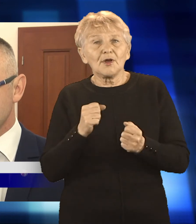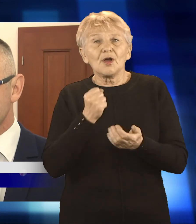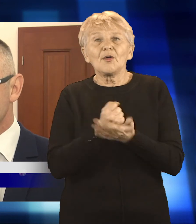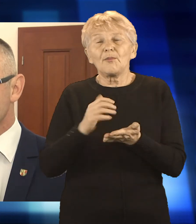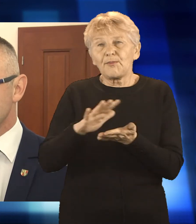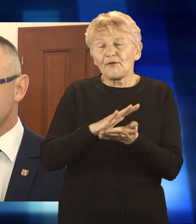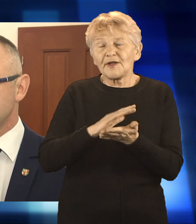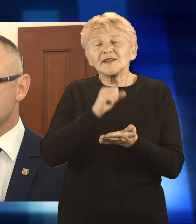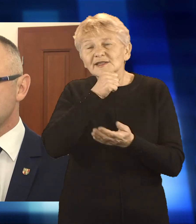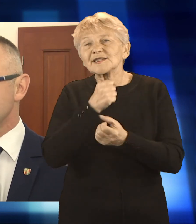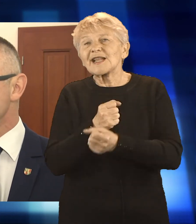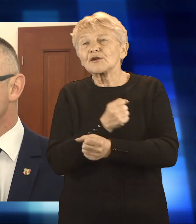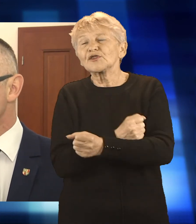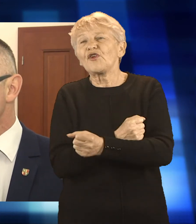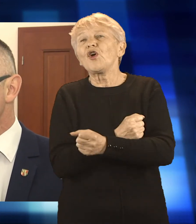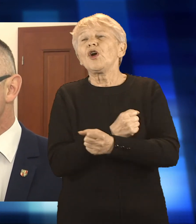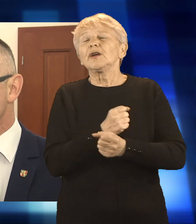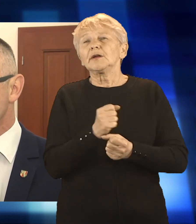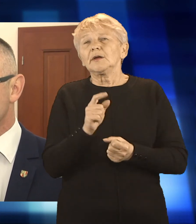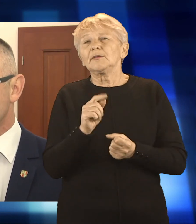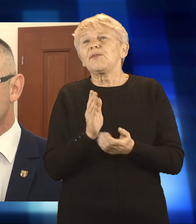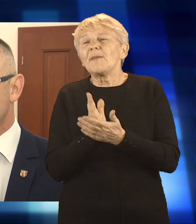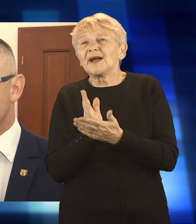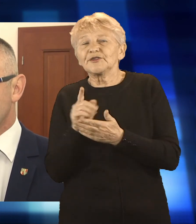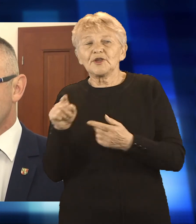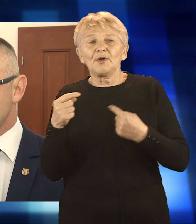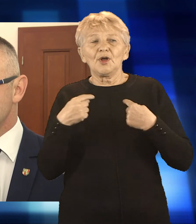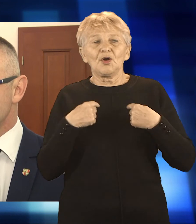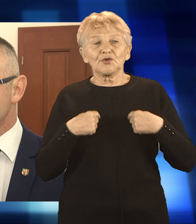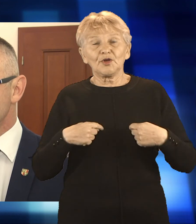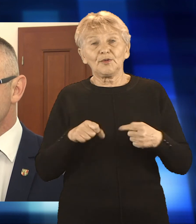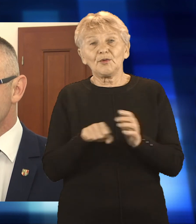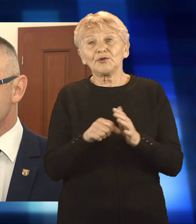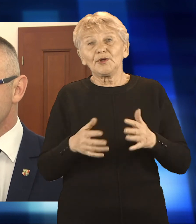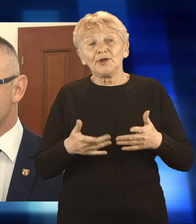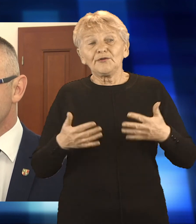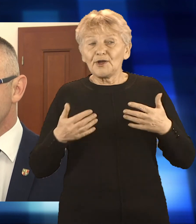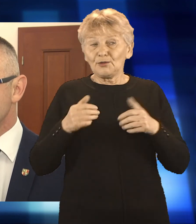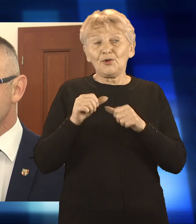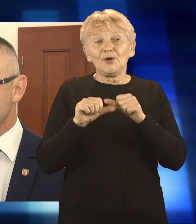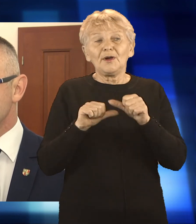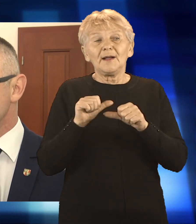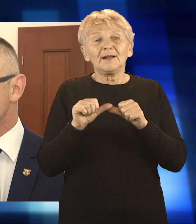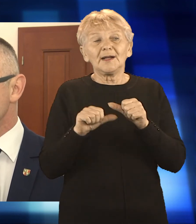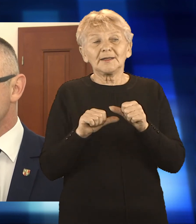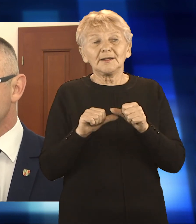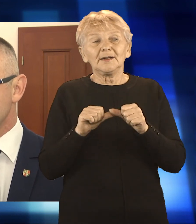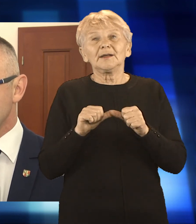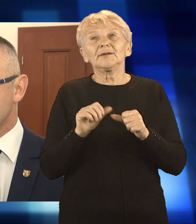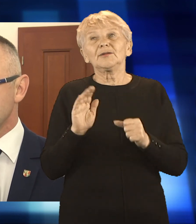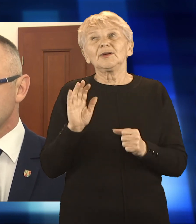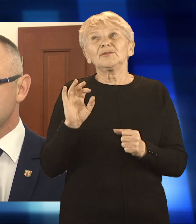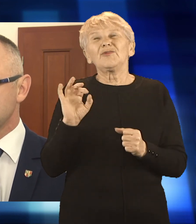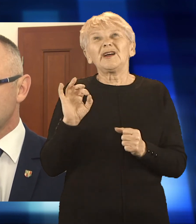tutaj jeżeli chodzi o kwestie niepełnosprawności mamy jasne i sprecyzowane. A staramy się to robić nie tylko poprzez naszą instytucję,